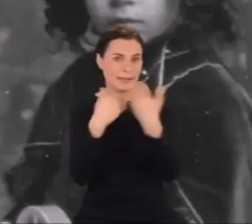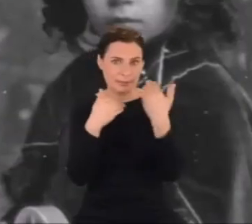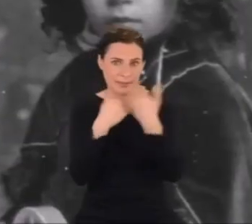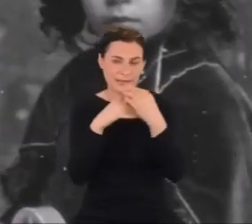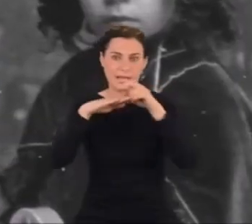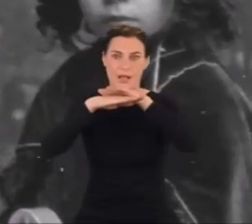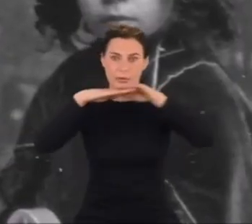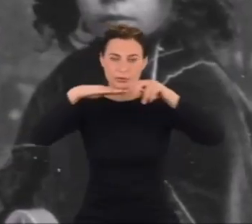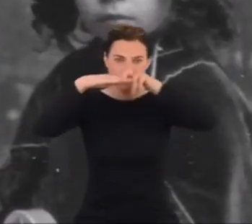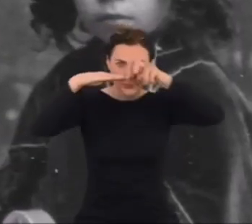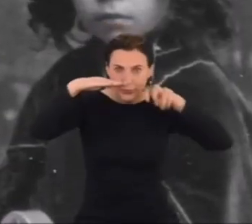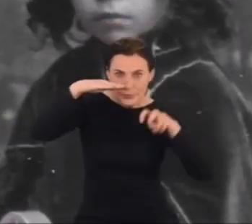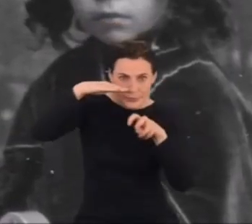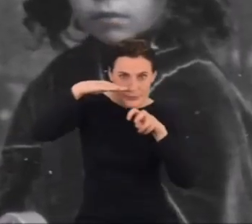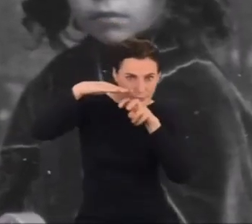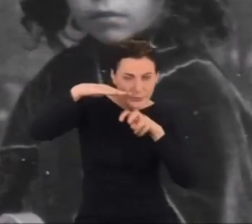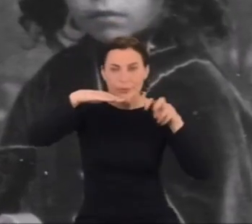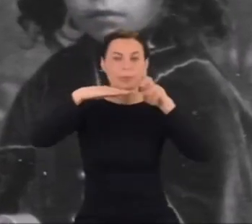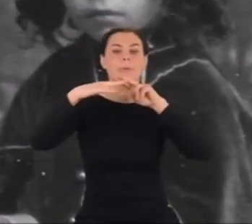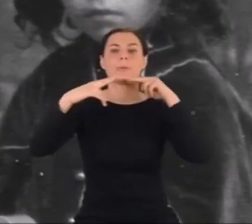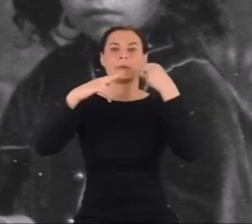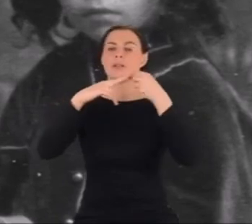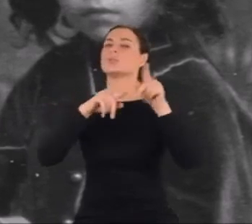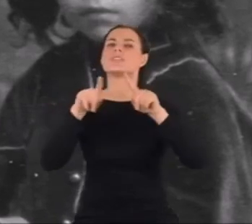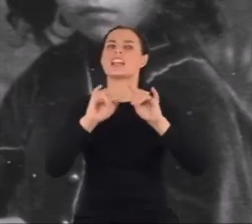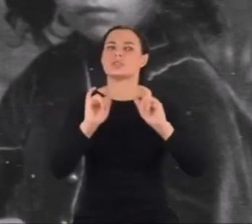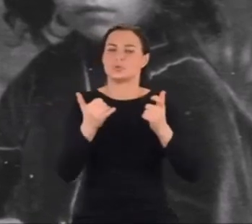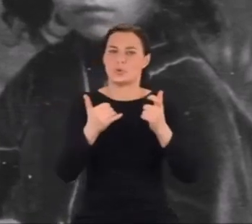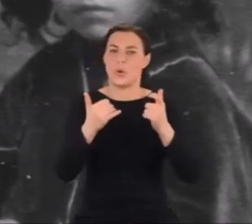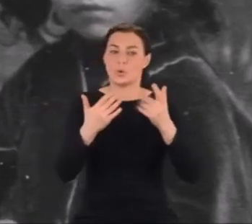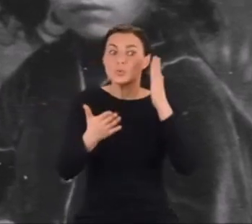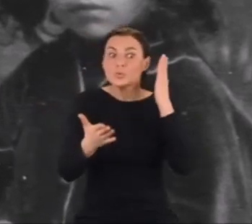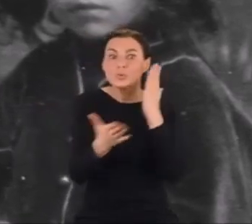Już wtedy Ettore nie chciał się odsłaniać.